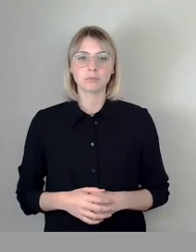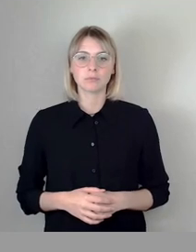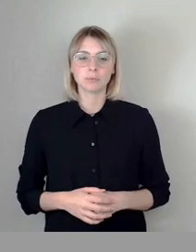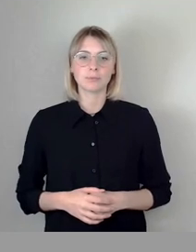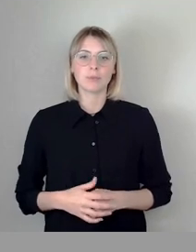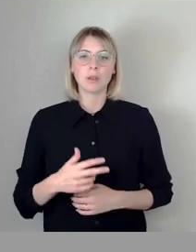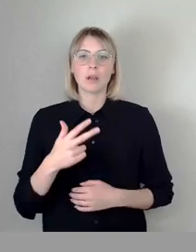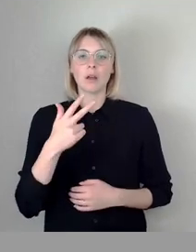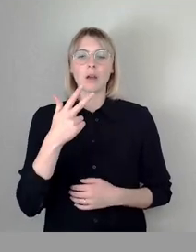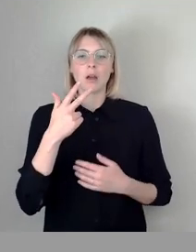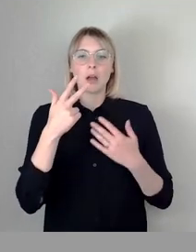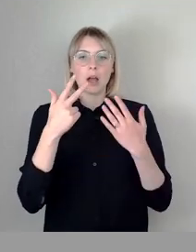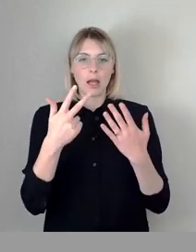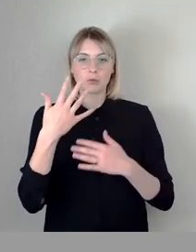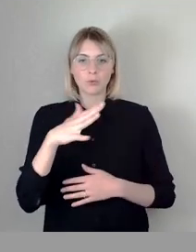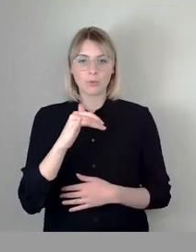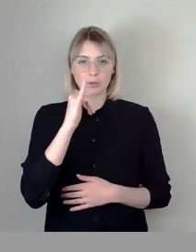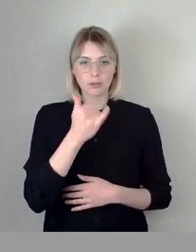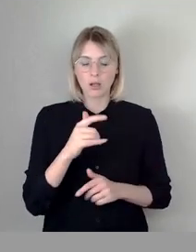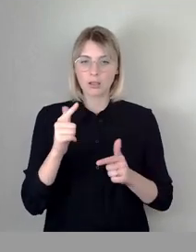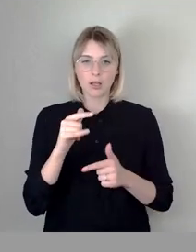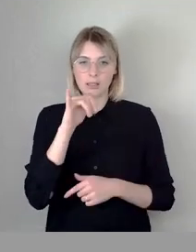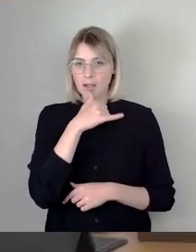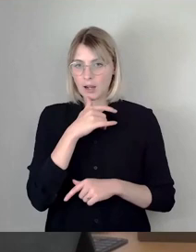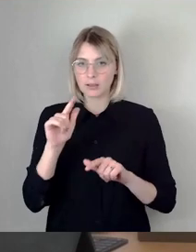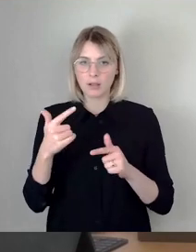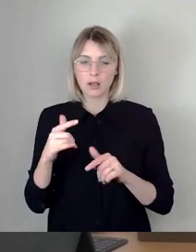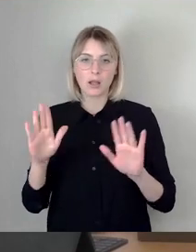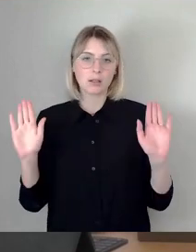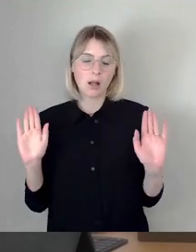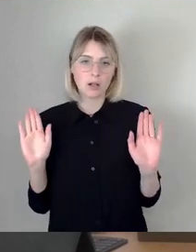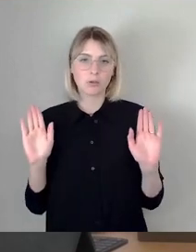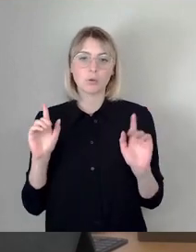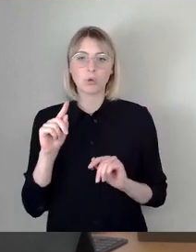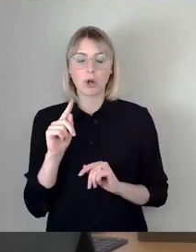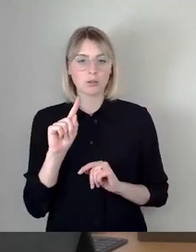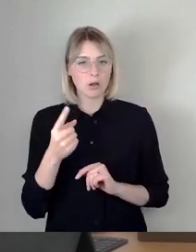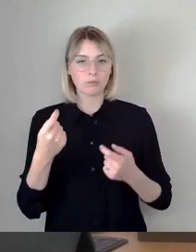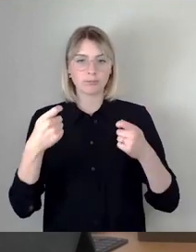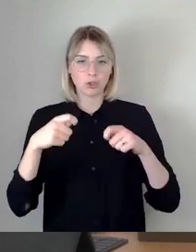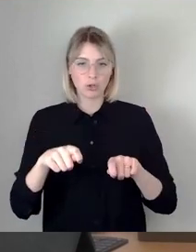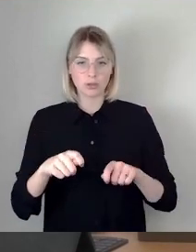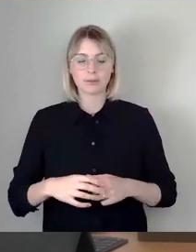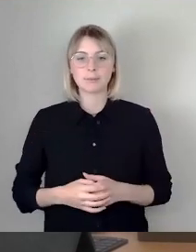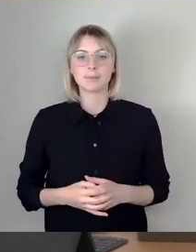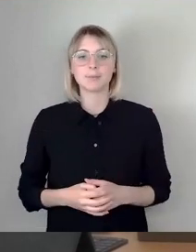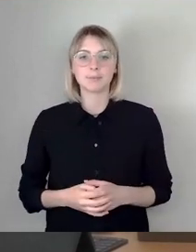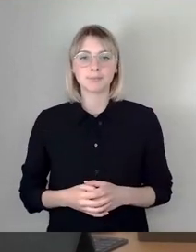58 Ja-Stimmen, keine Nein, keine Enthaltung, dann ebenso beschlossen. Führt uns zum